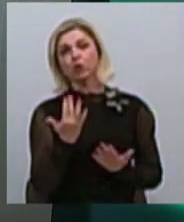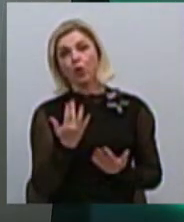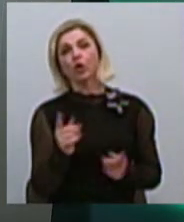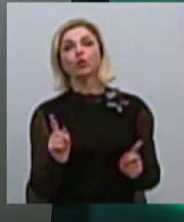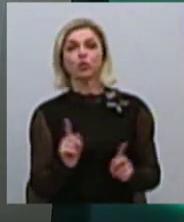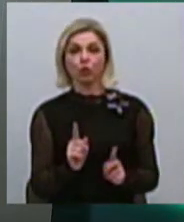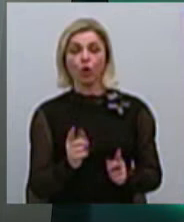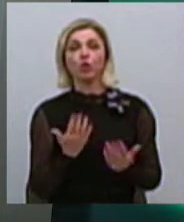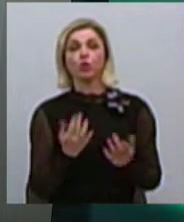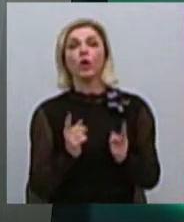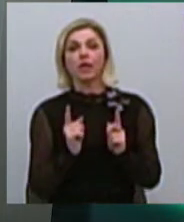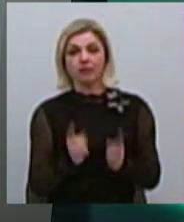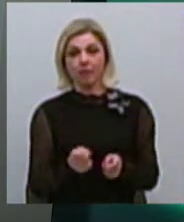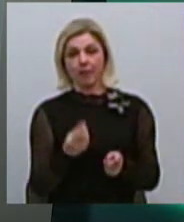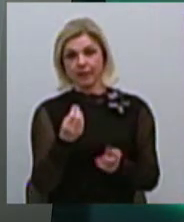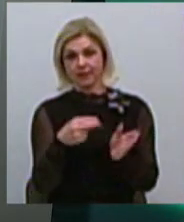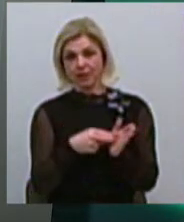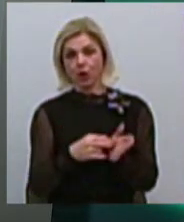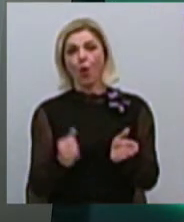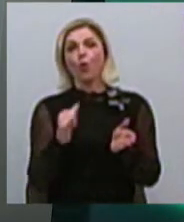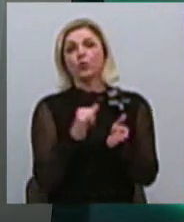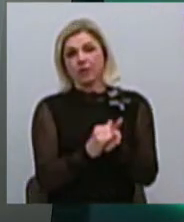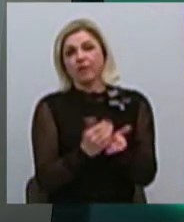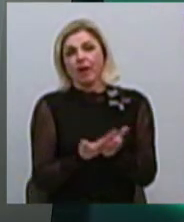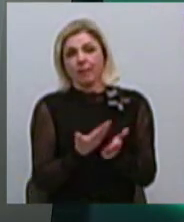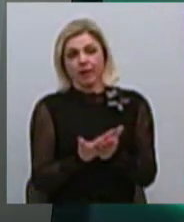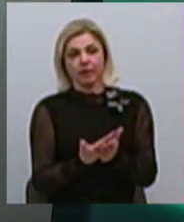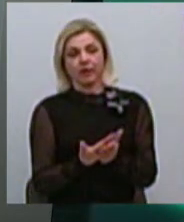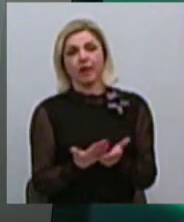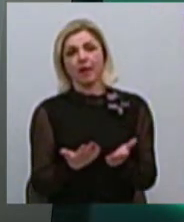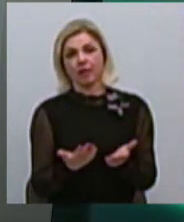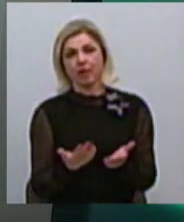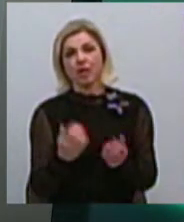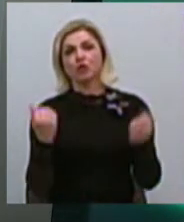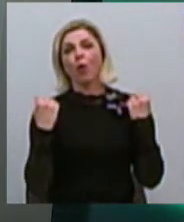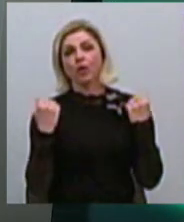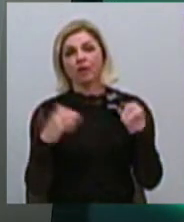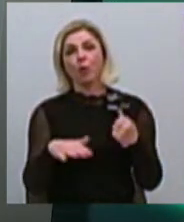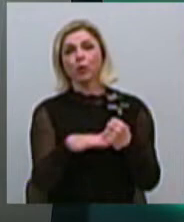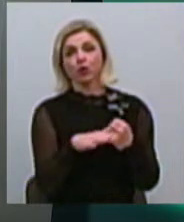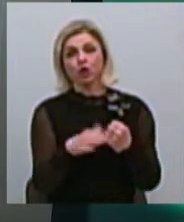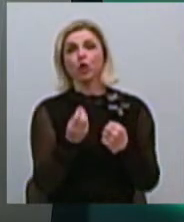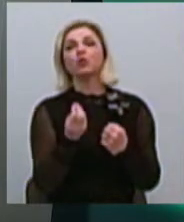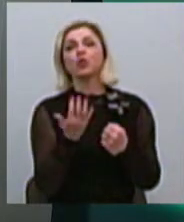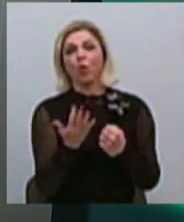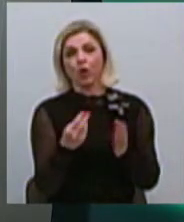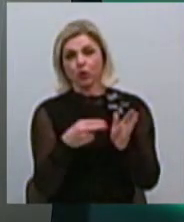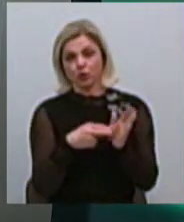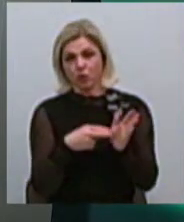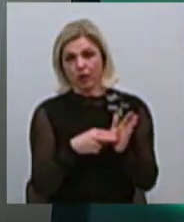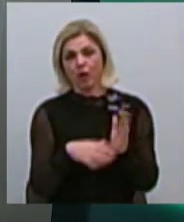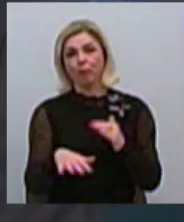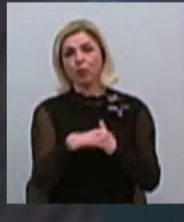Скільки на самом деле стоить установити, ну, условно говоря, беремо простой пример, там, спортивну площадку. Вот скільки це стоить, условно говоря,